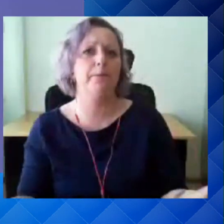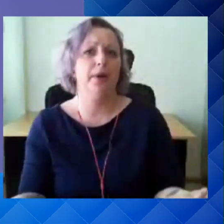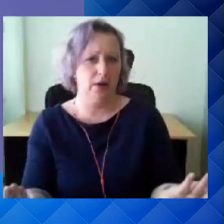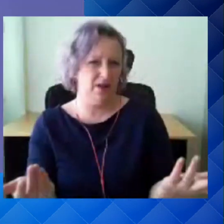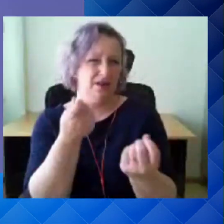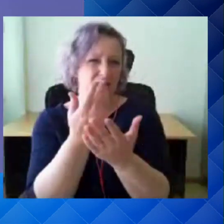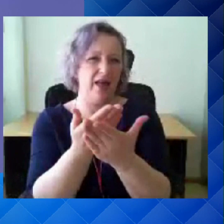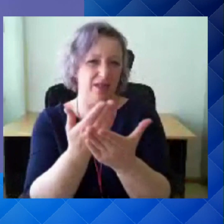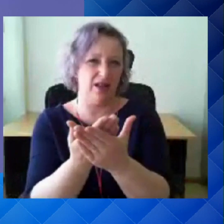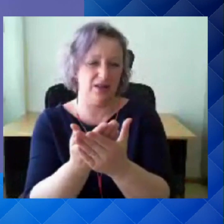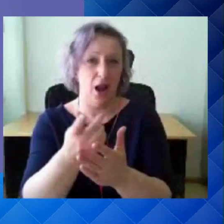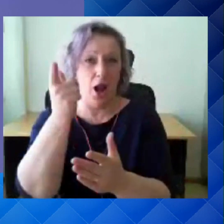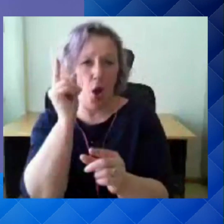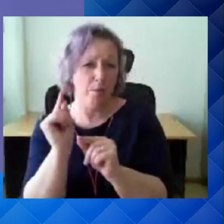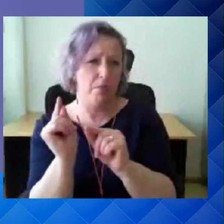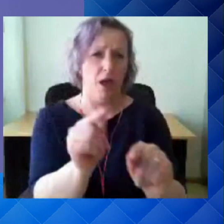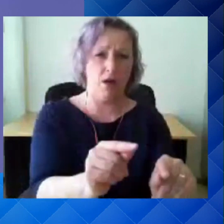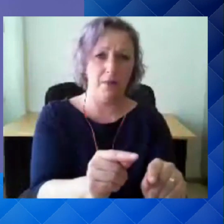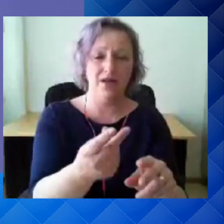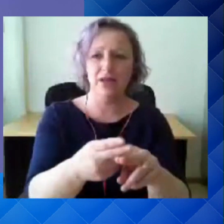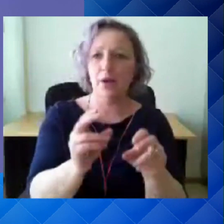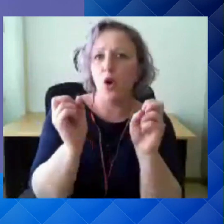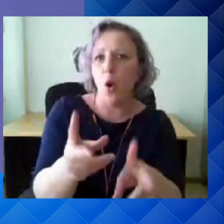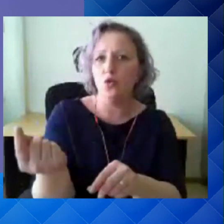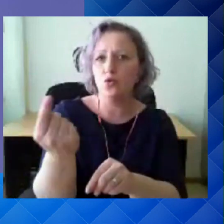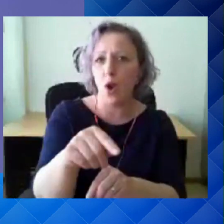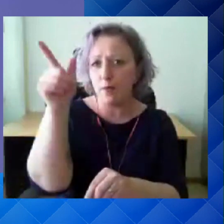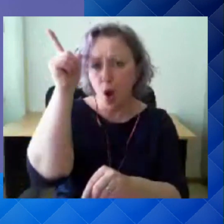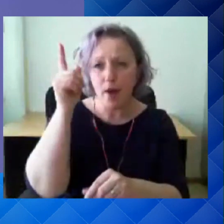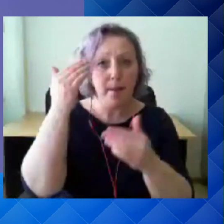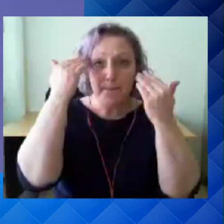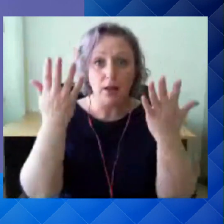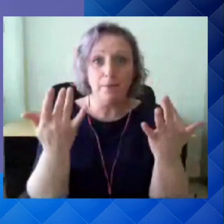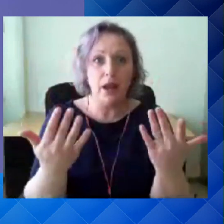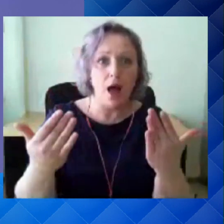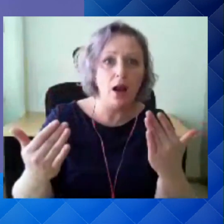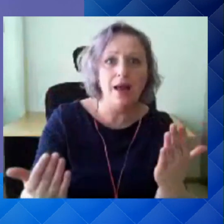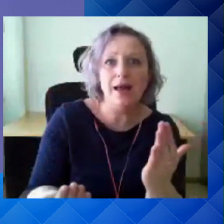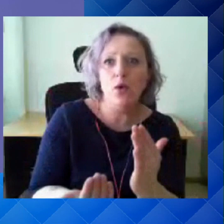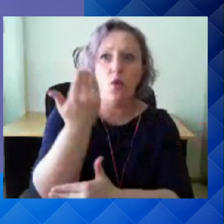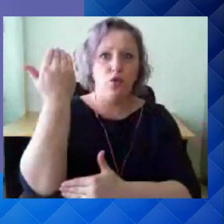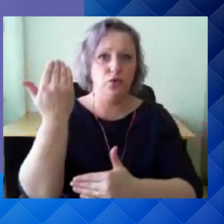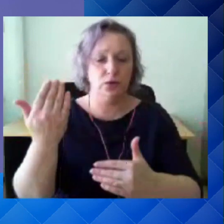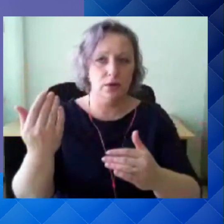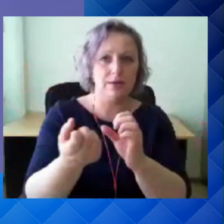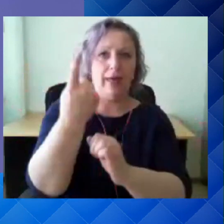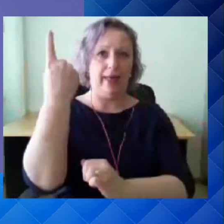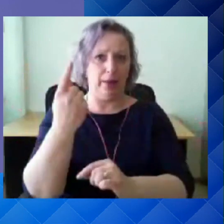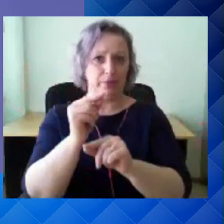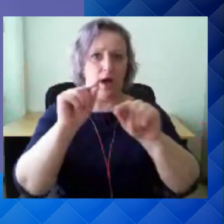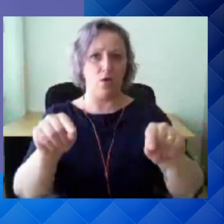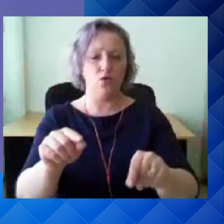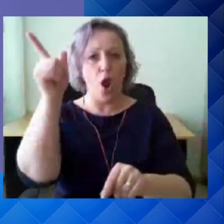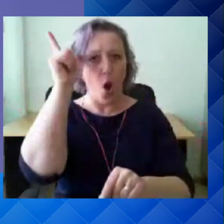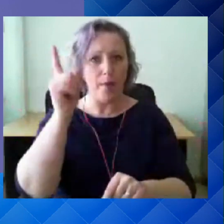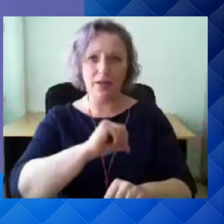just nimelt, kuna see oht tuleb loomadel, siis me ei tea, millal ta järgmisena meid tavab. Loomad ei hoiata meid, et nad